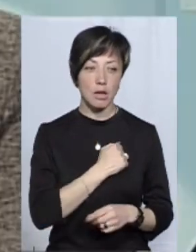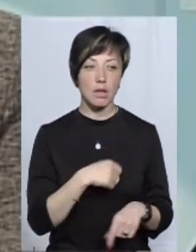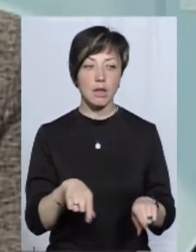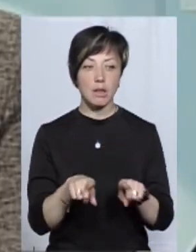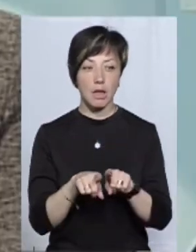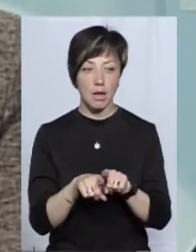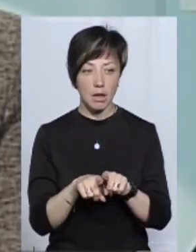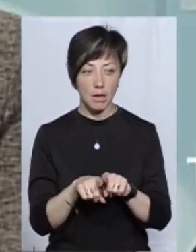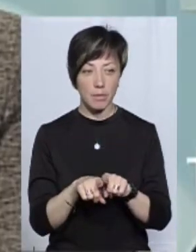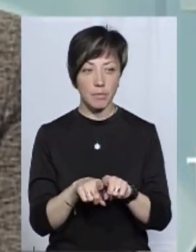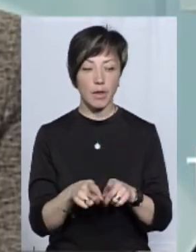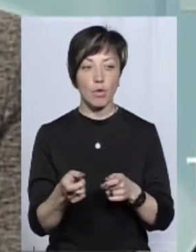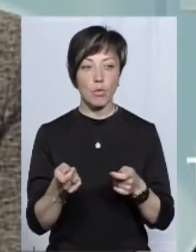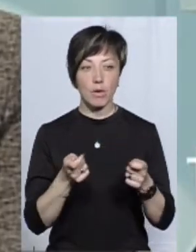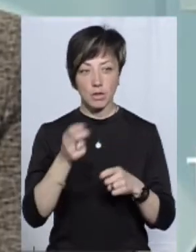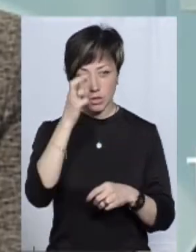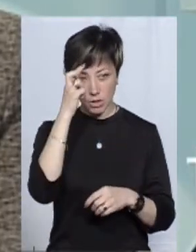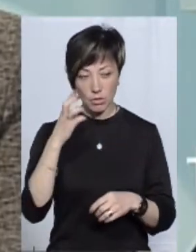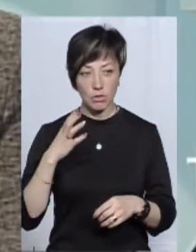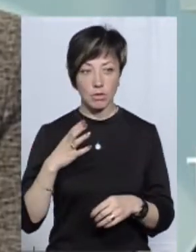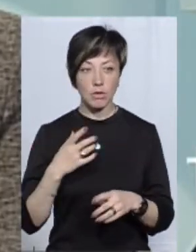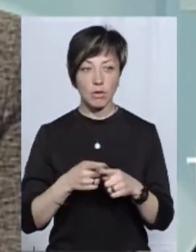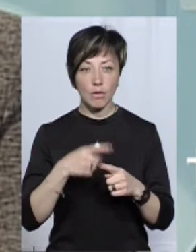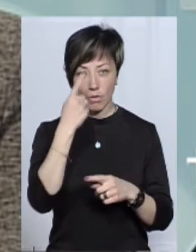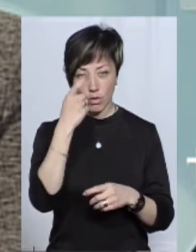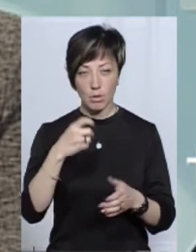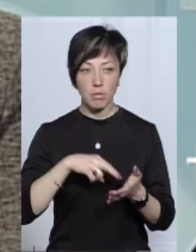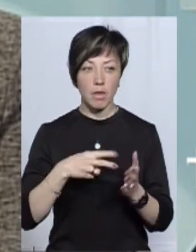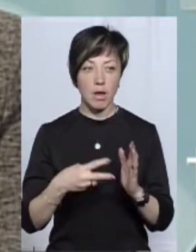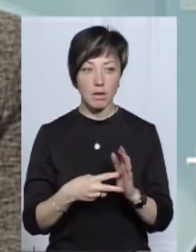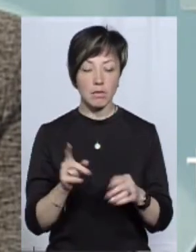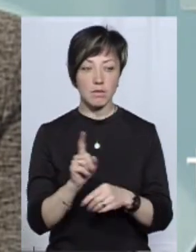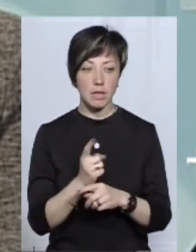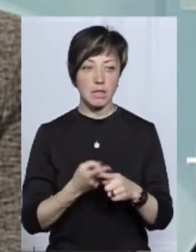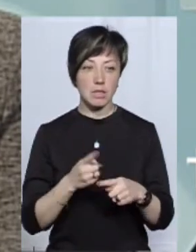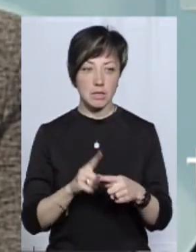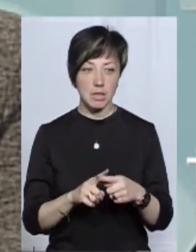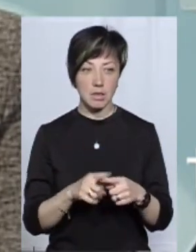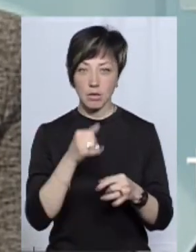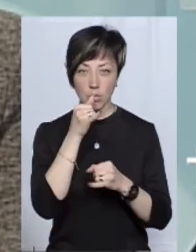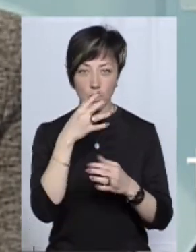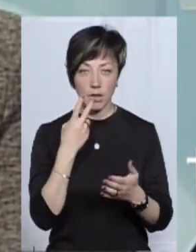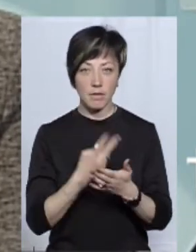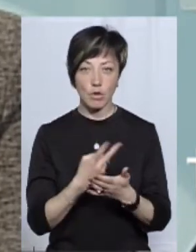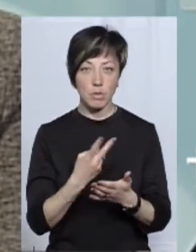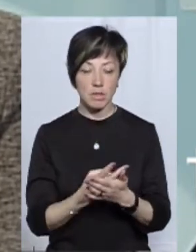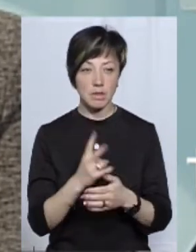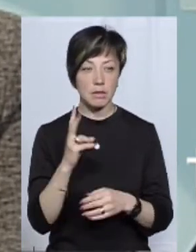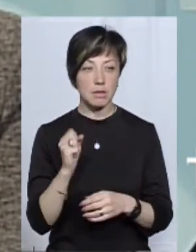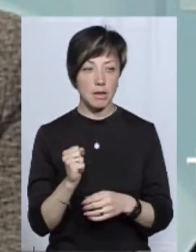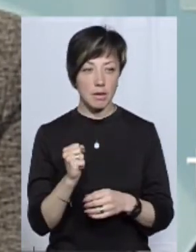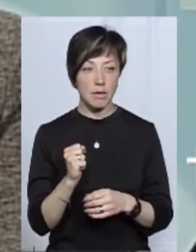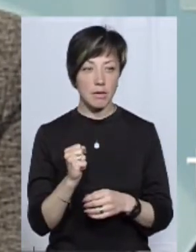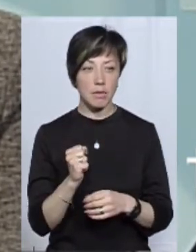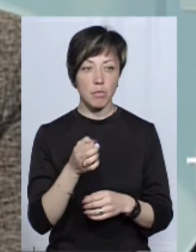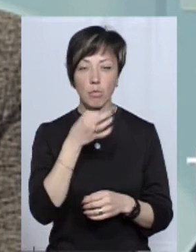таке управління в державі, що їм доводять плани, їм доводять індикативи. І, звичайно, це не могло не відобразитися на